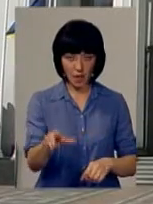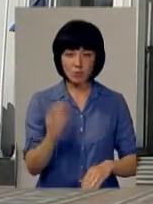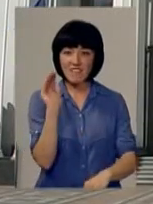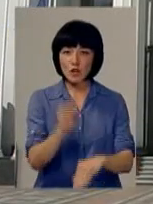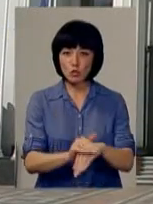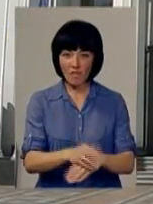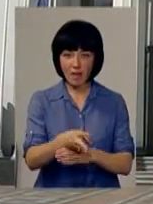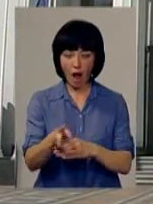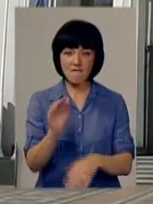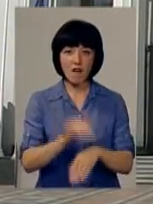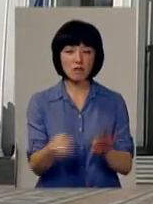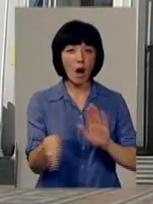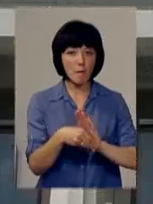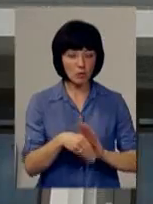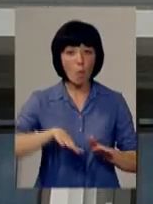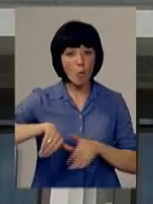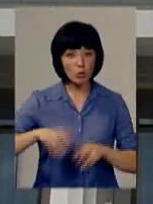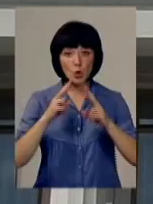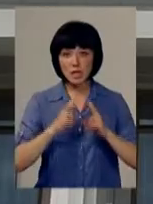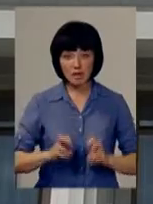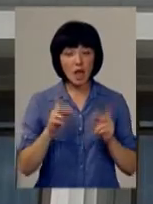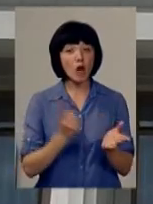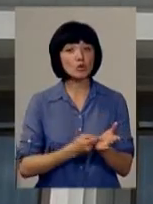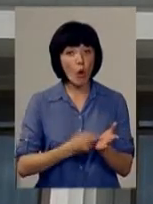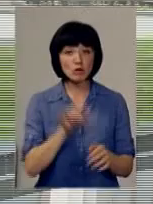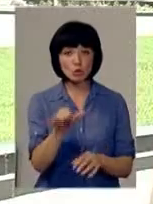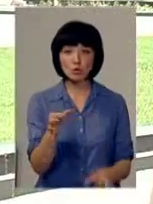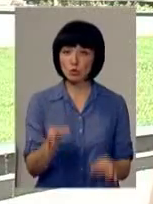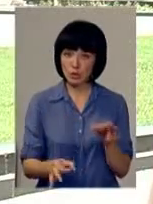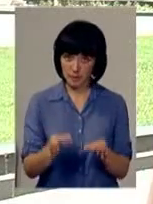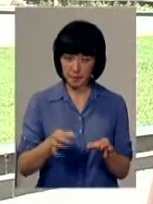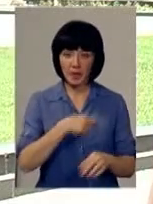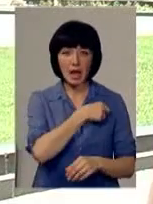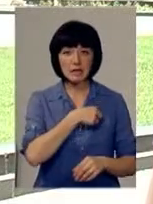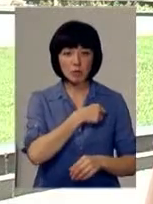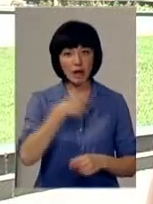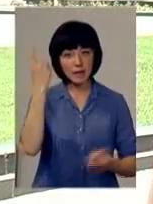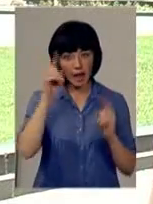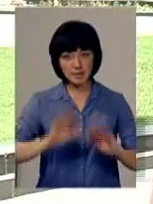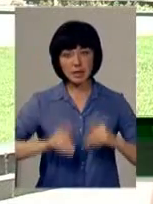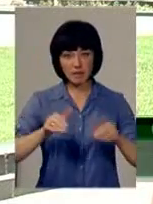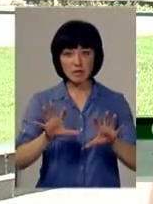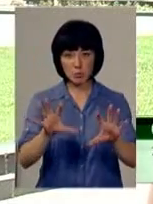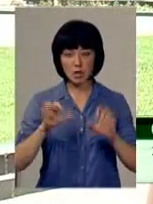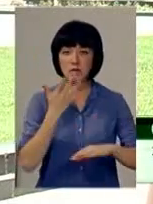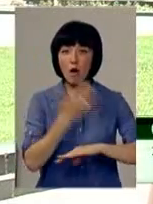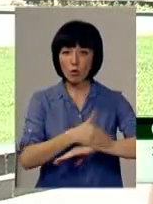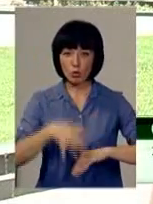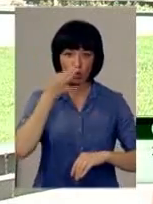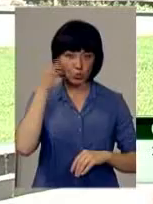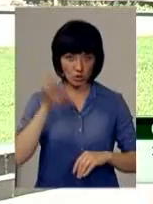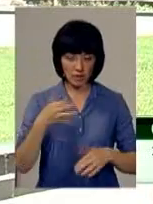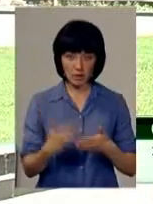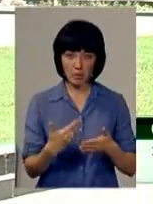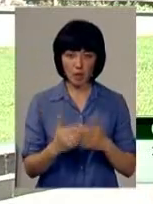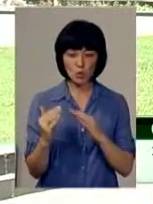зафіксований на камеру факт хабарництва потім розглядався як доказ у суді. Депутатська ініціатива – це запозичення закордонного досвіду.